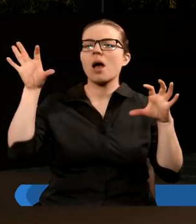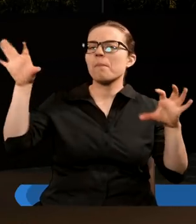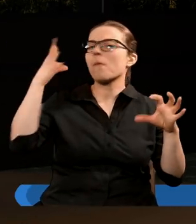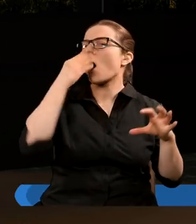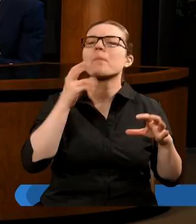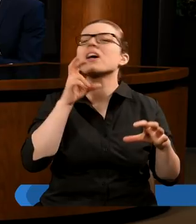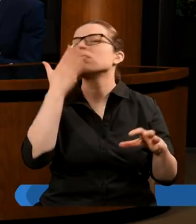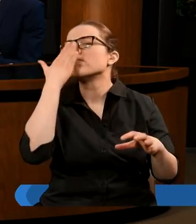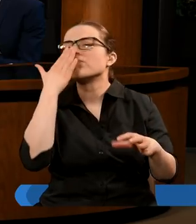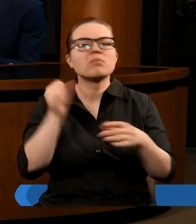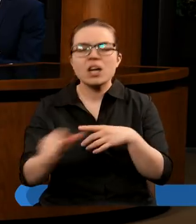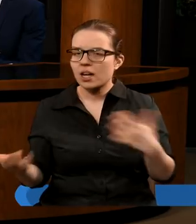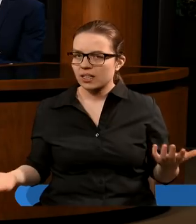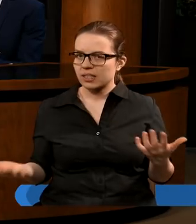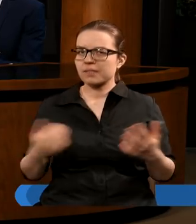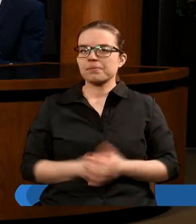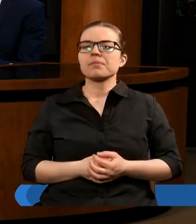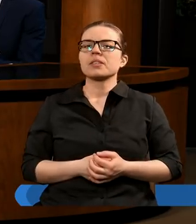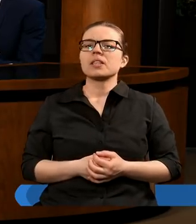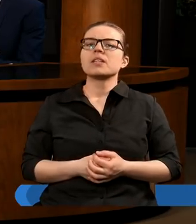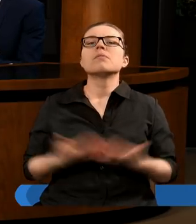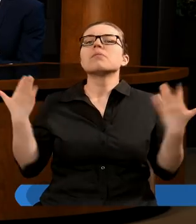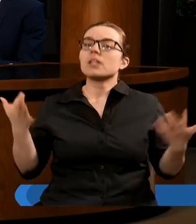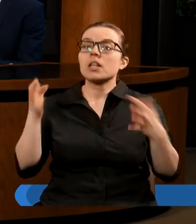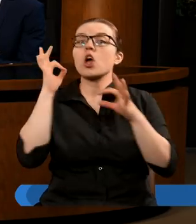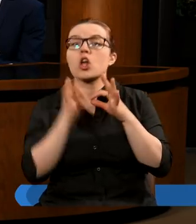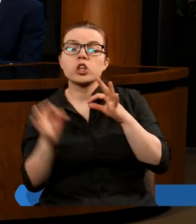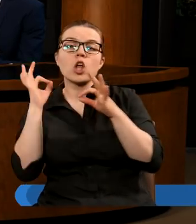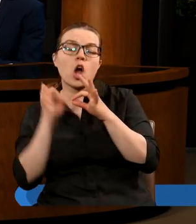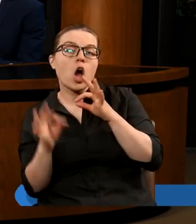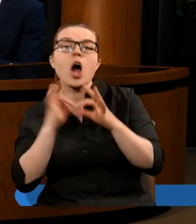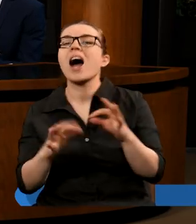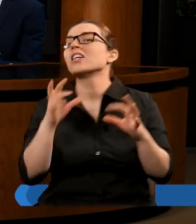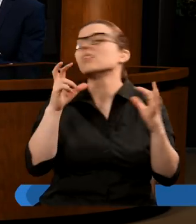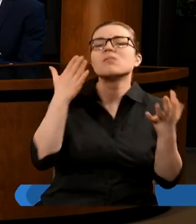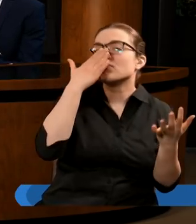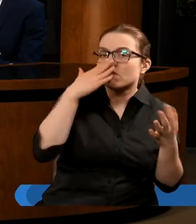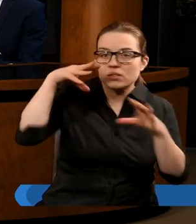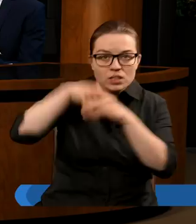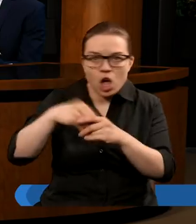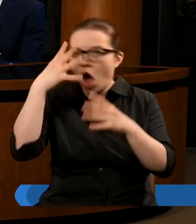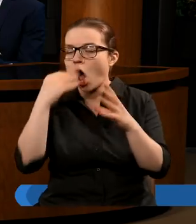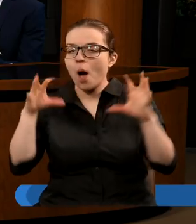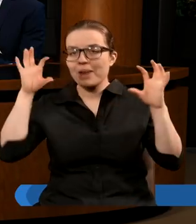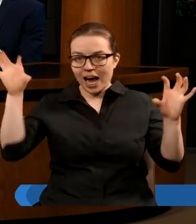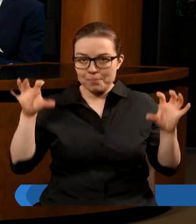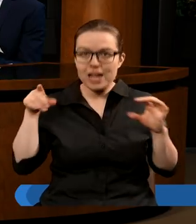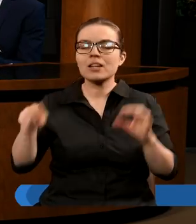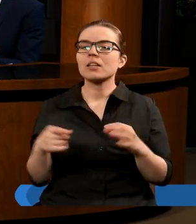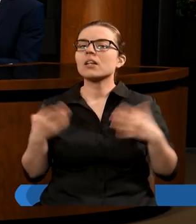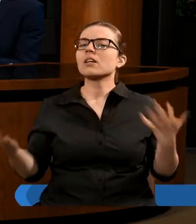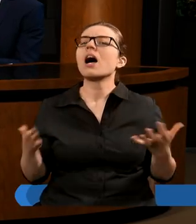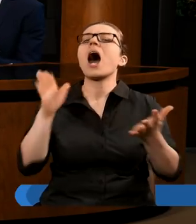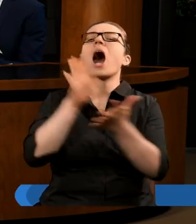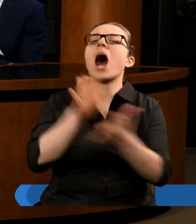bestii? I żeby dokładnie dowiedzieć się czym jest ten obraz, musimy spojrzeć na